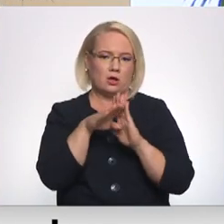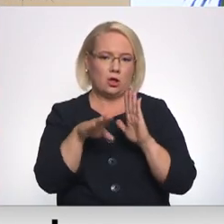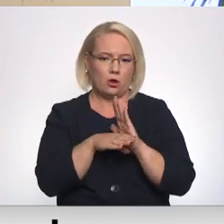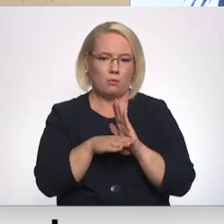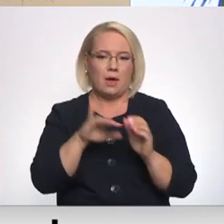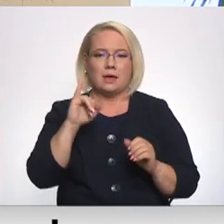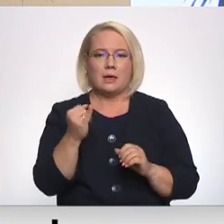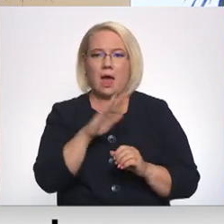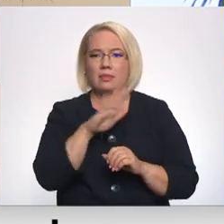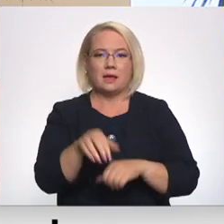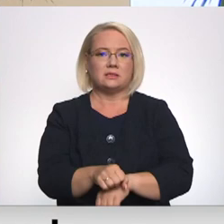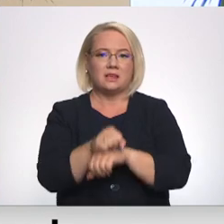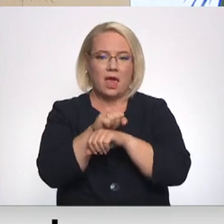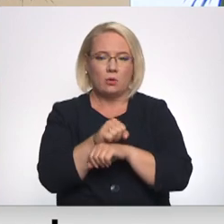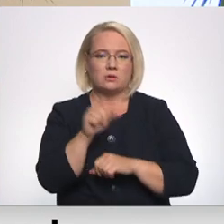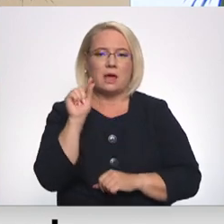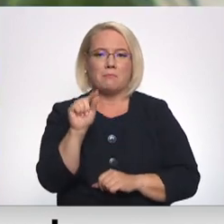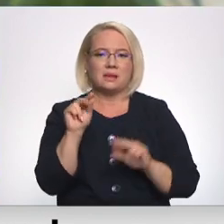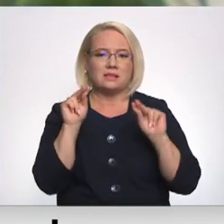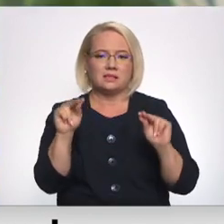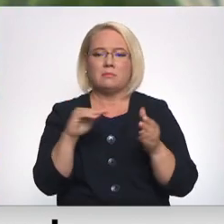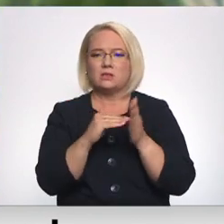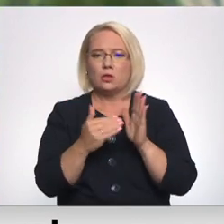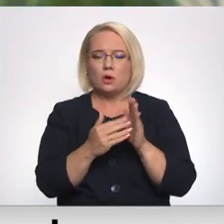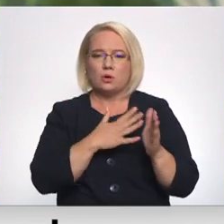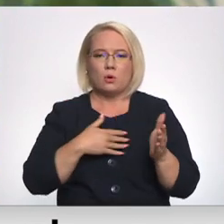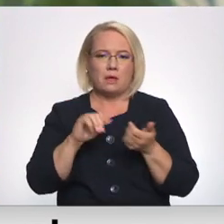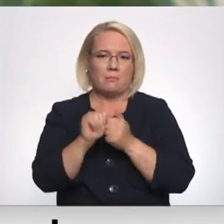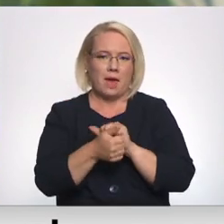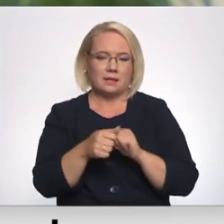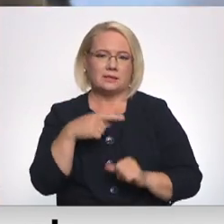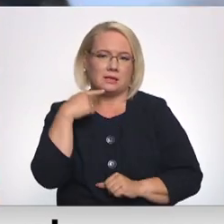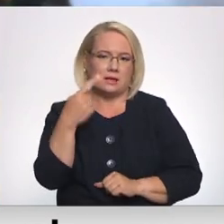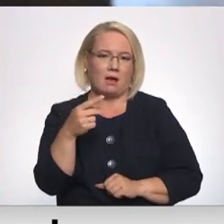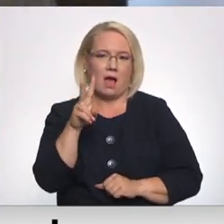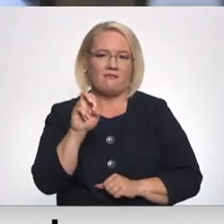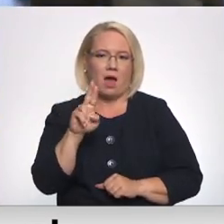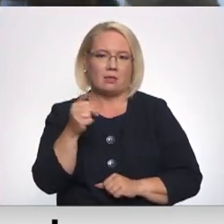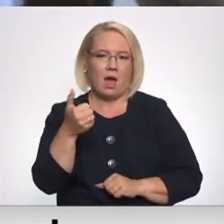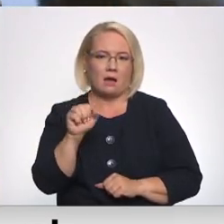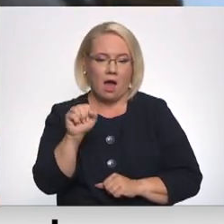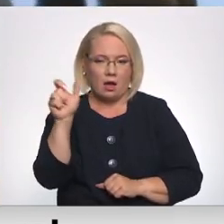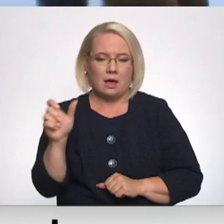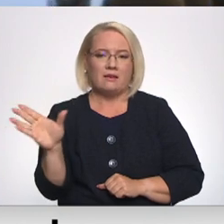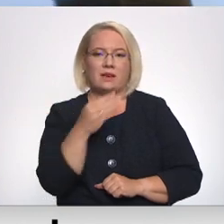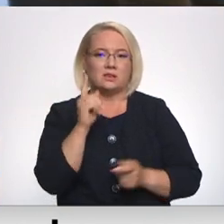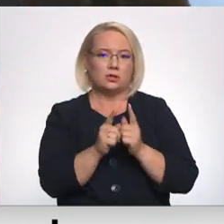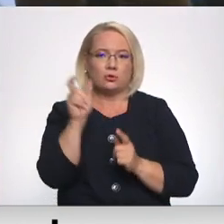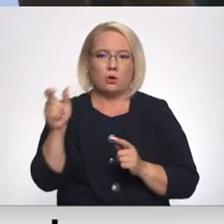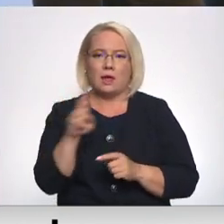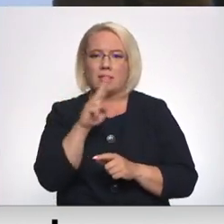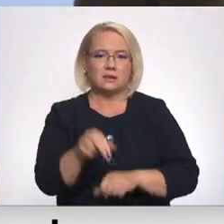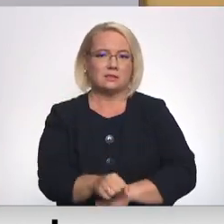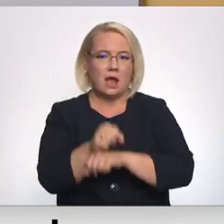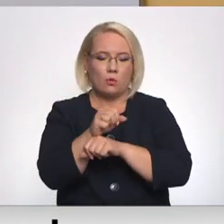nestreikos, tad mās ticams, ka situācija būtiski mainīsies, saka Vanaga. Visi skolotāji gan nestreikos, un iemesli tam